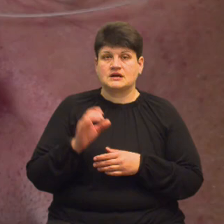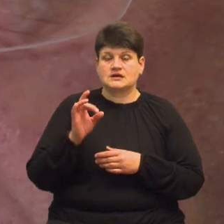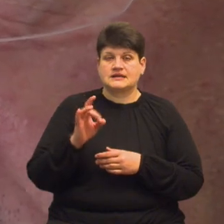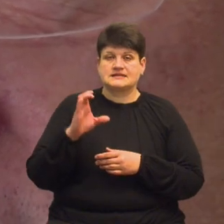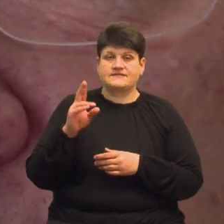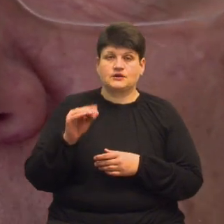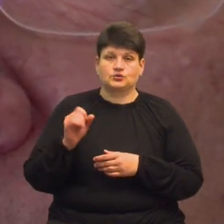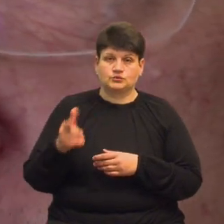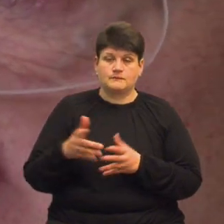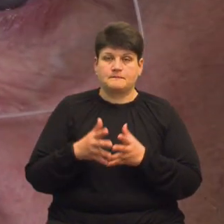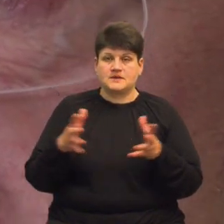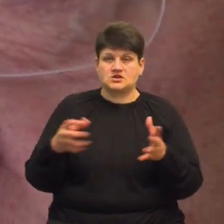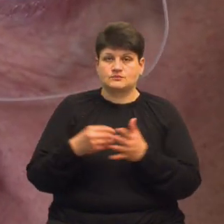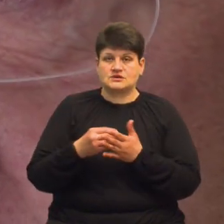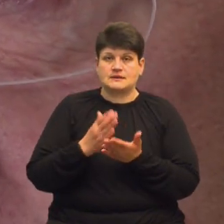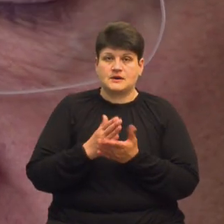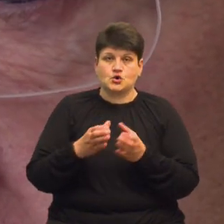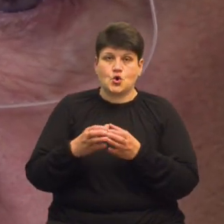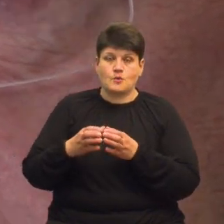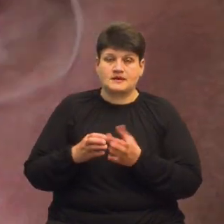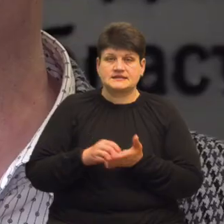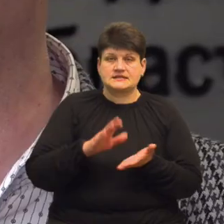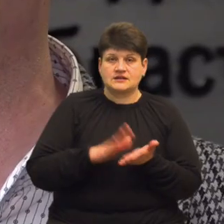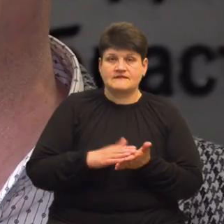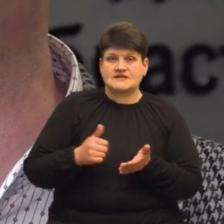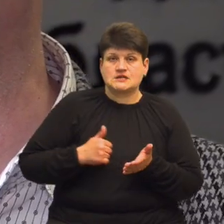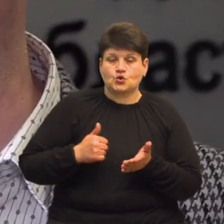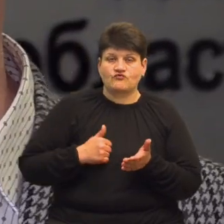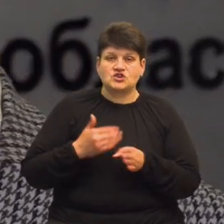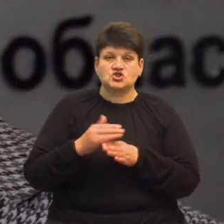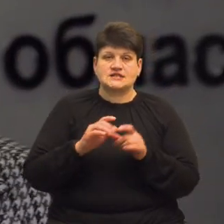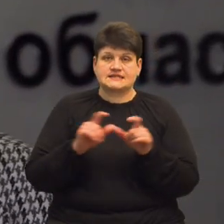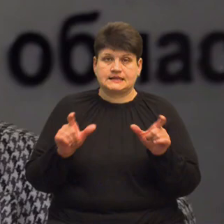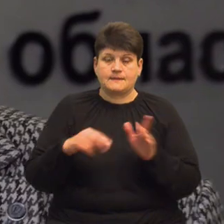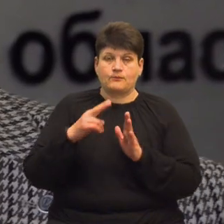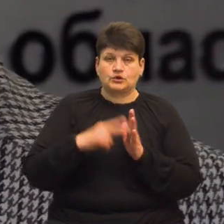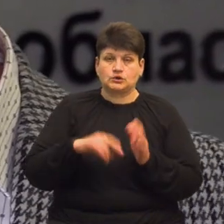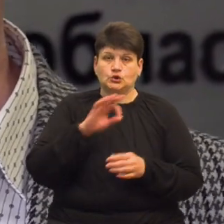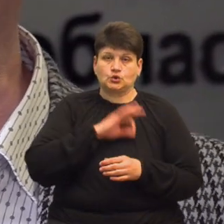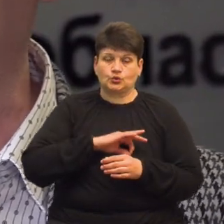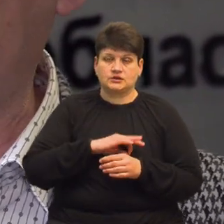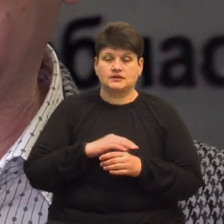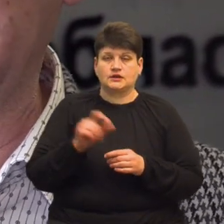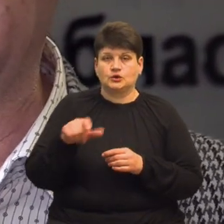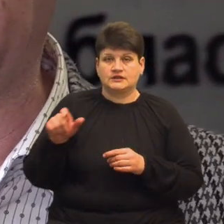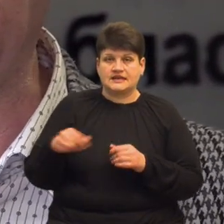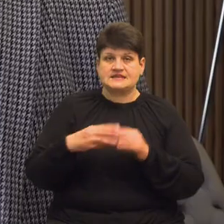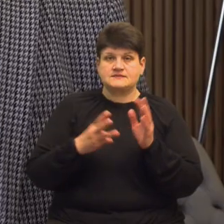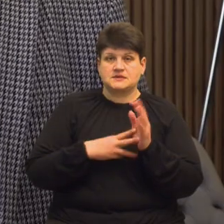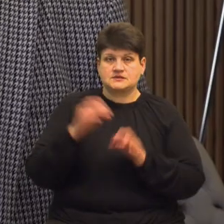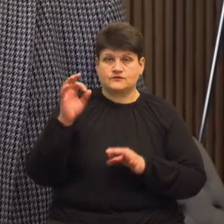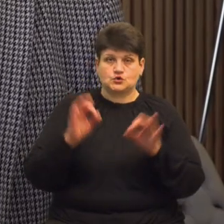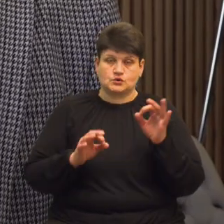За його словами, більші бюджети мають громади, у яких зареєстровані військові частини. Каже, податок на доходи фізичних осіб становить 18%.